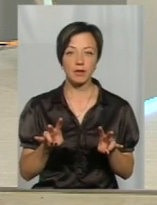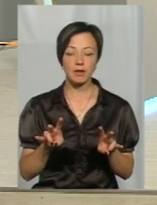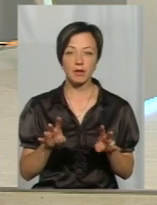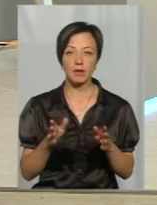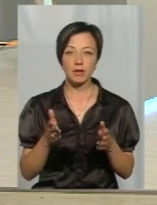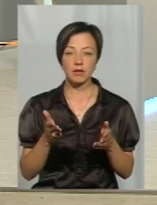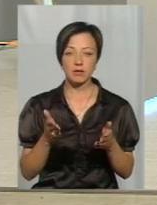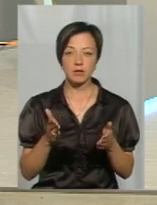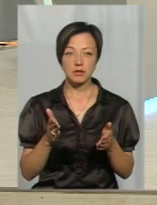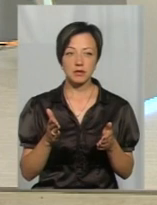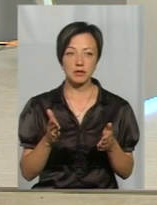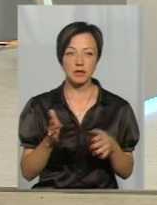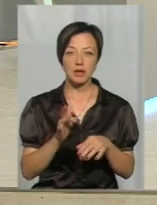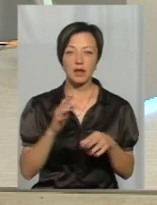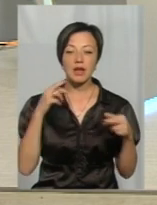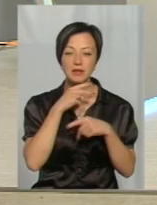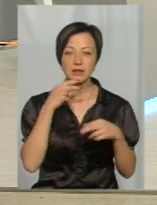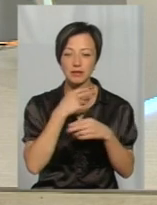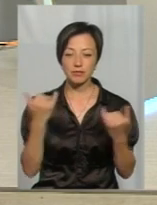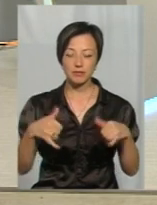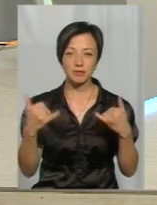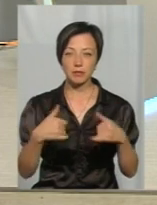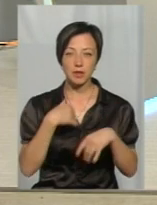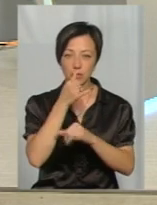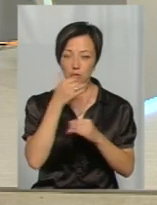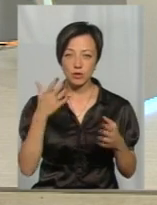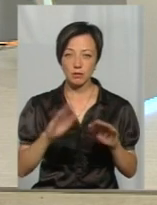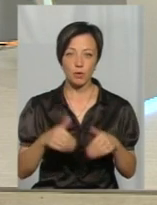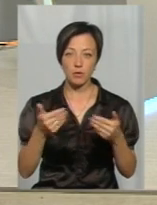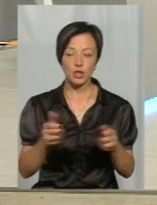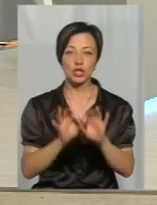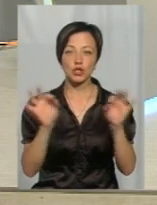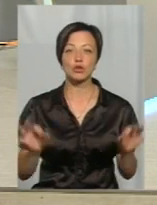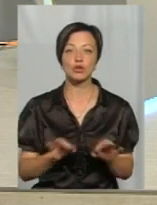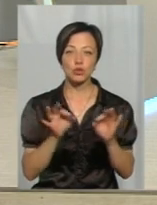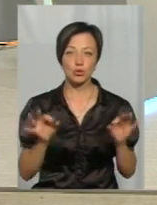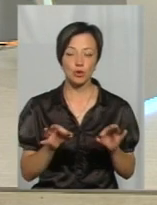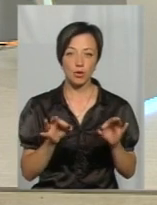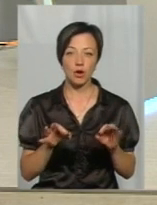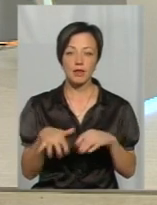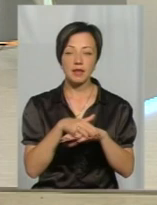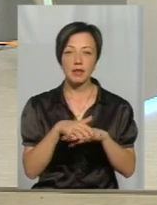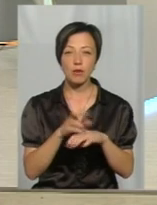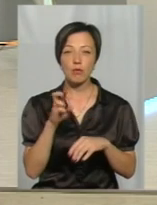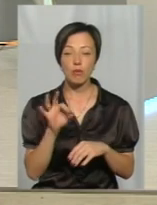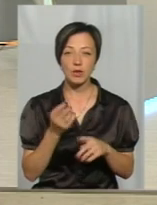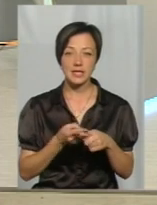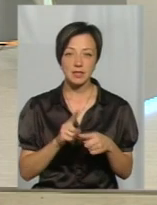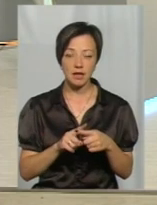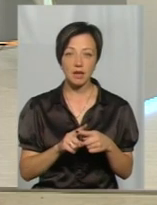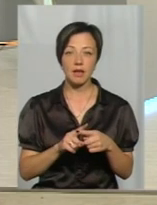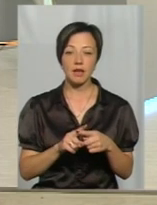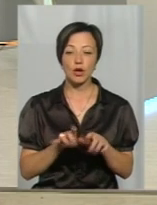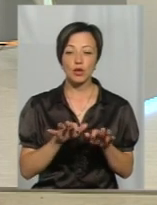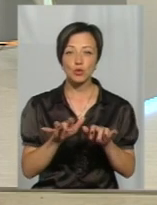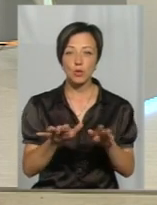пестицидами, так як ми не можемо зрекомендувати нічого населенню, бо він